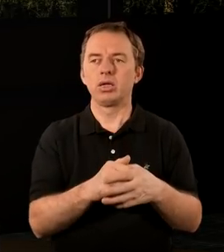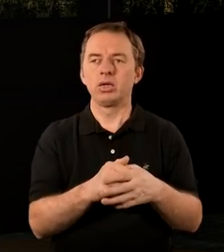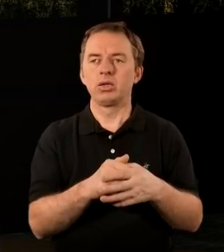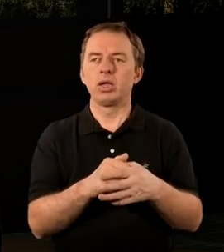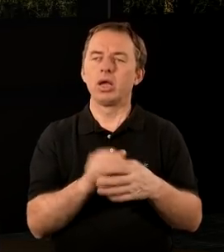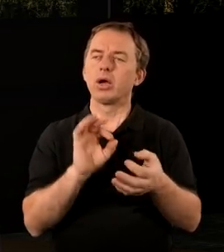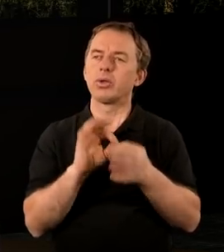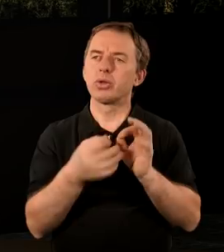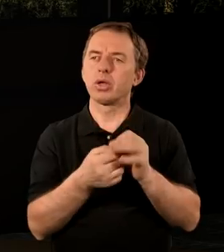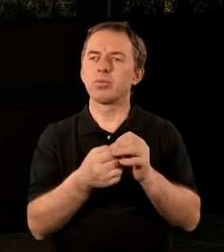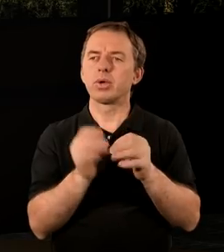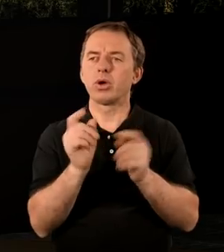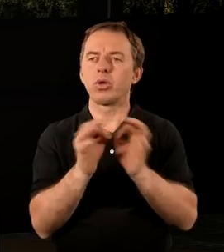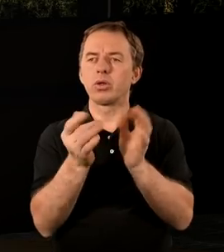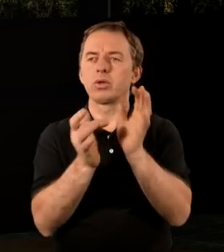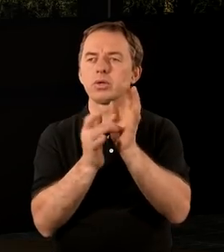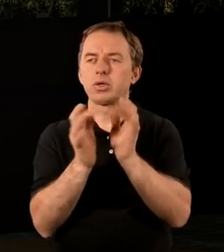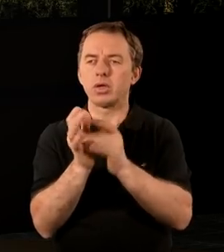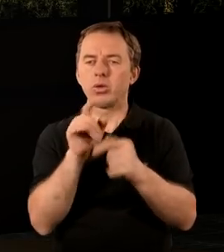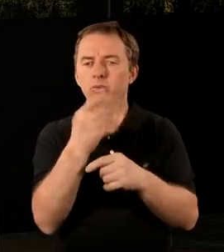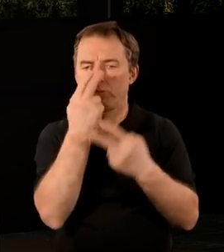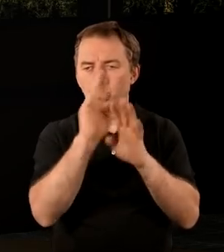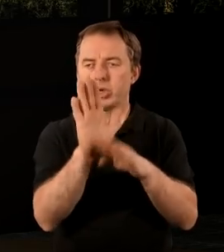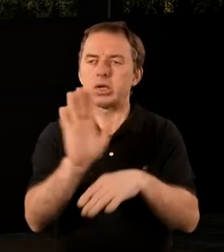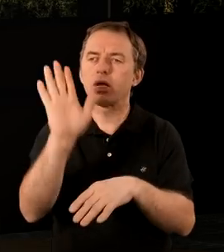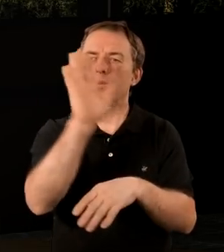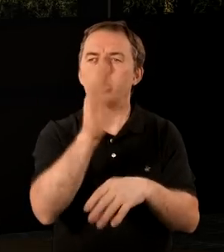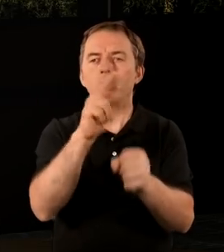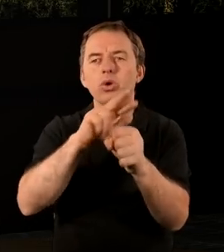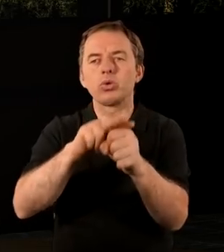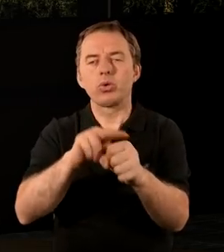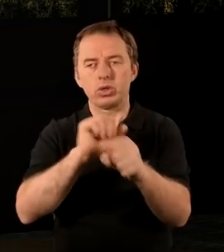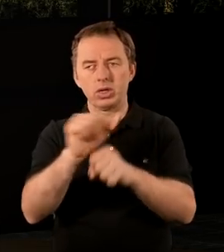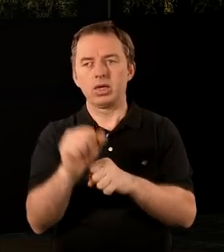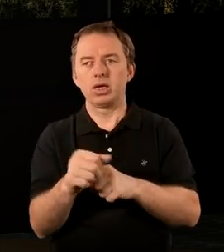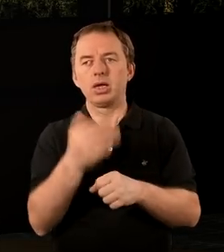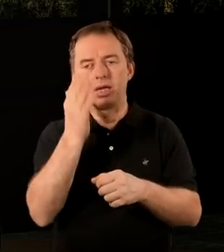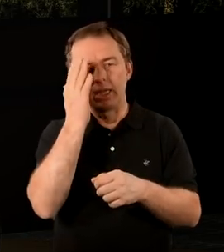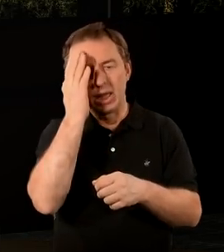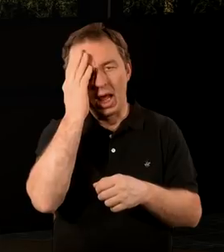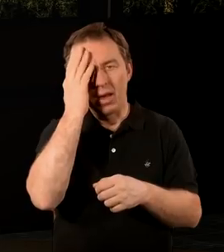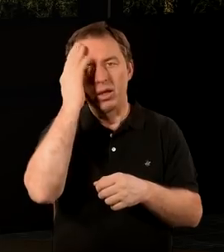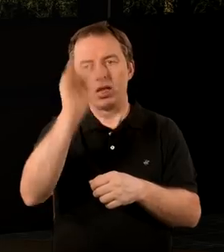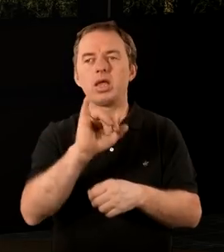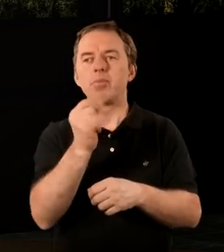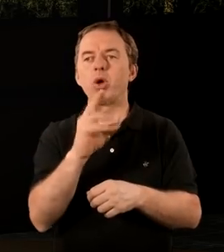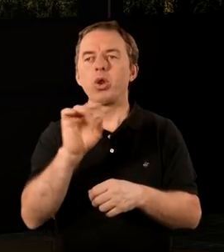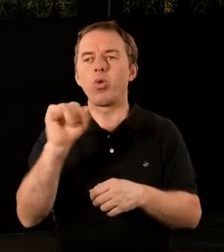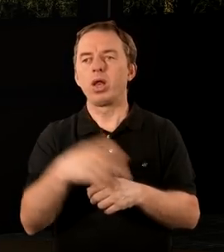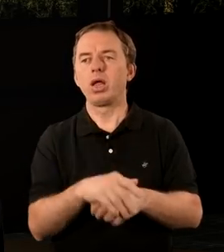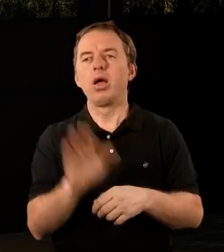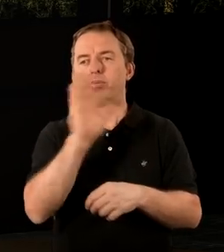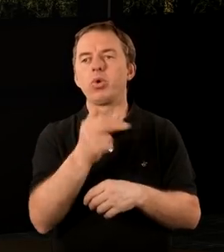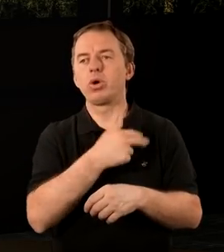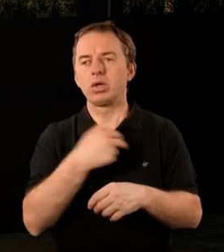A z drugiej strony ten obraz właśnie Jezusa pokazuje tego Boga, który jest z nami. Bóg z nami. Nazwą go Immanuel,